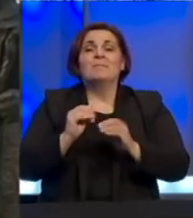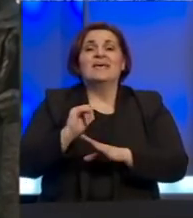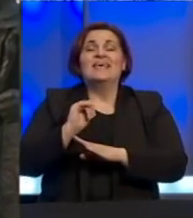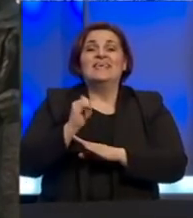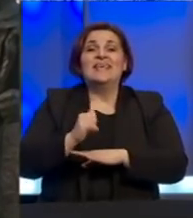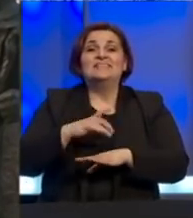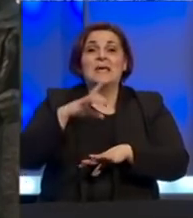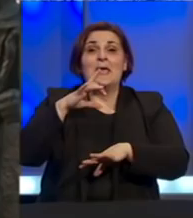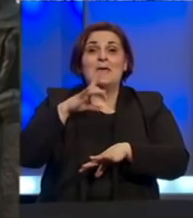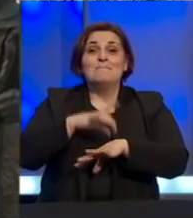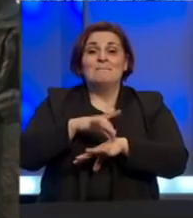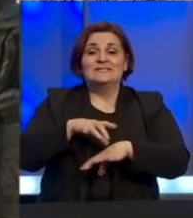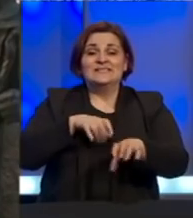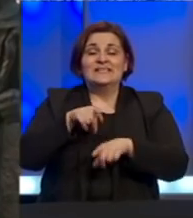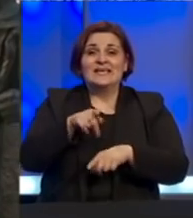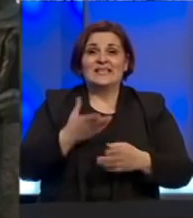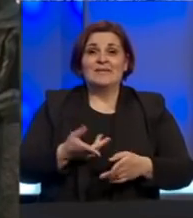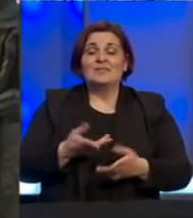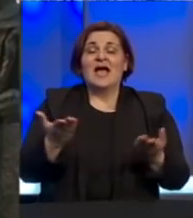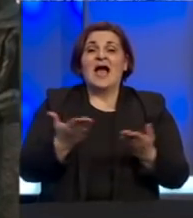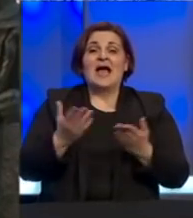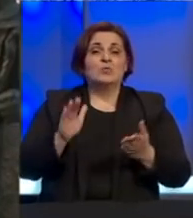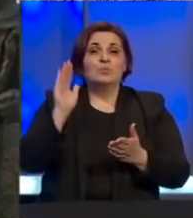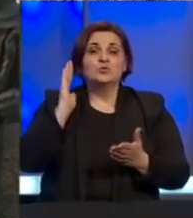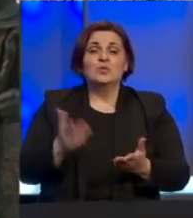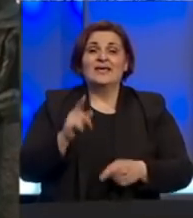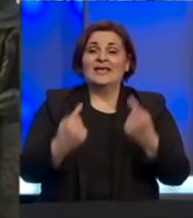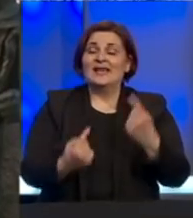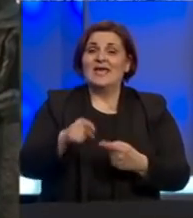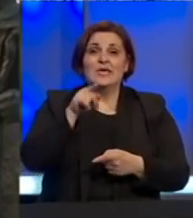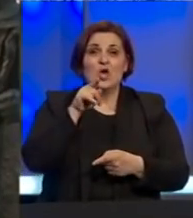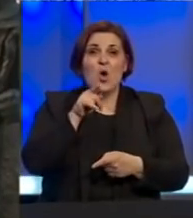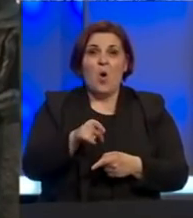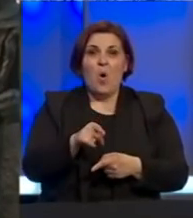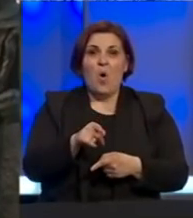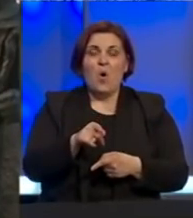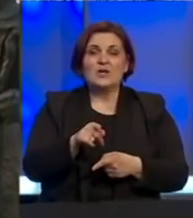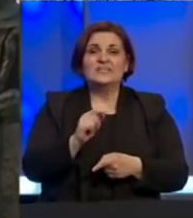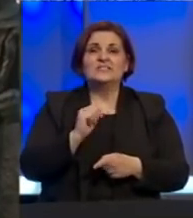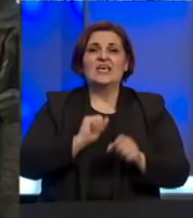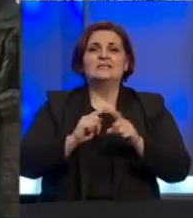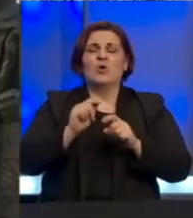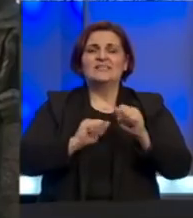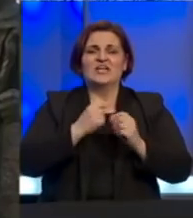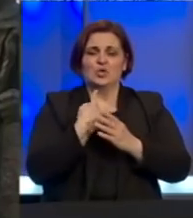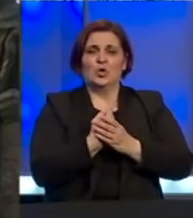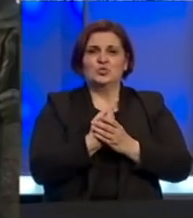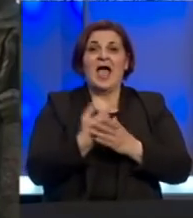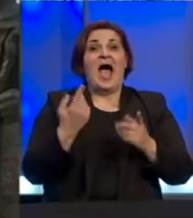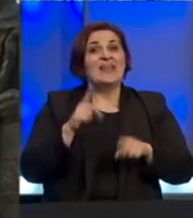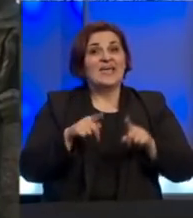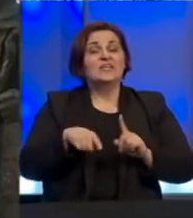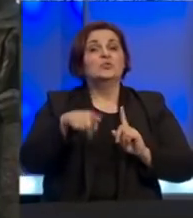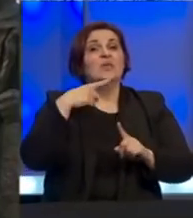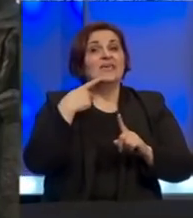upravo medicinski djelatnici. Budući, evo, kako smo čuli, neki od njih su preventivno u samoizolaciji, a neki od njih su i pozitivni